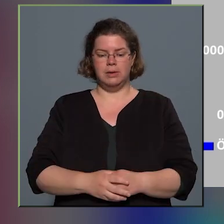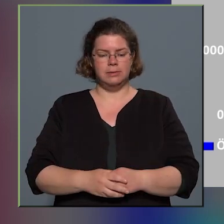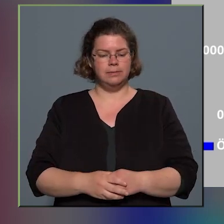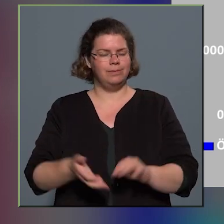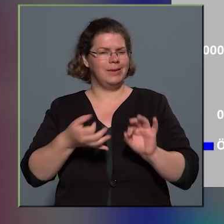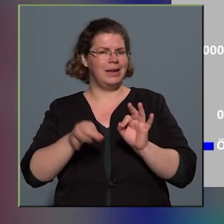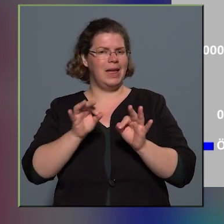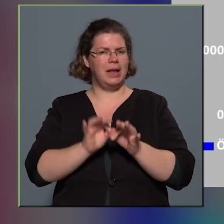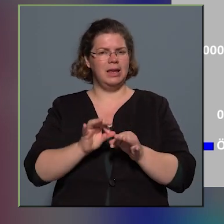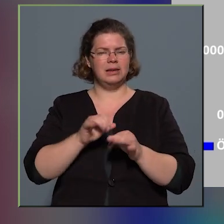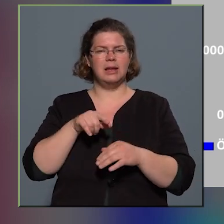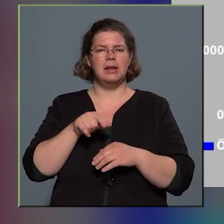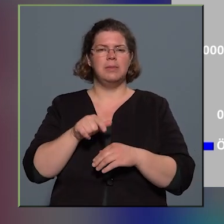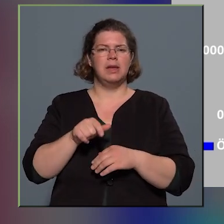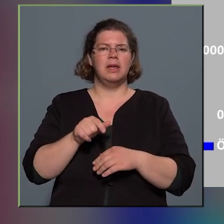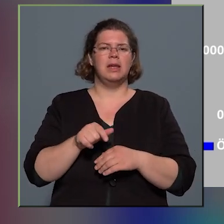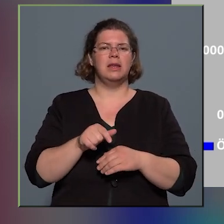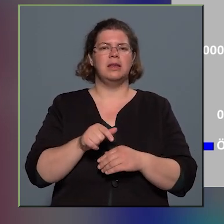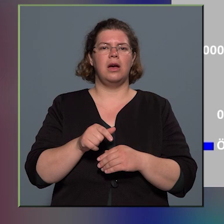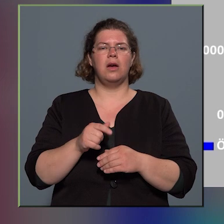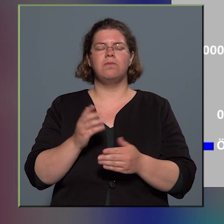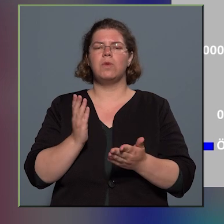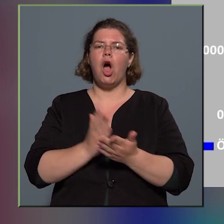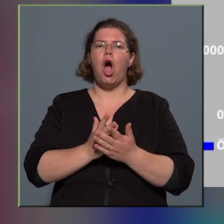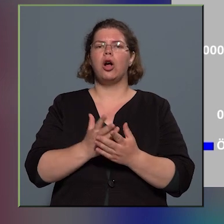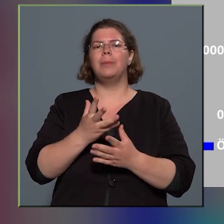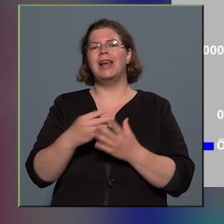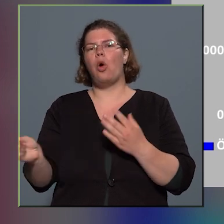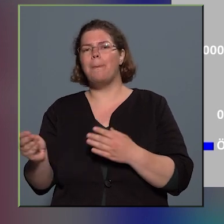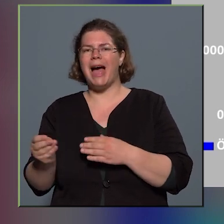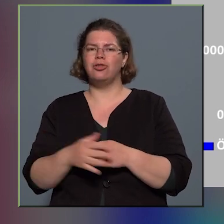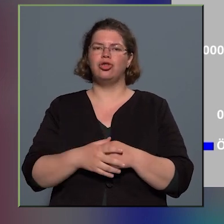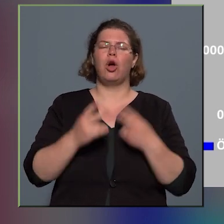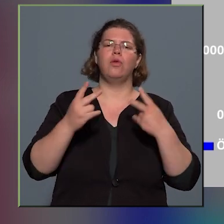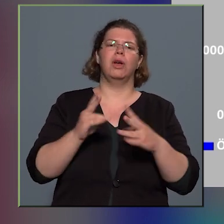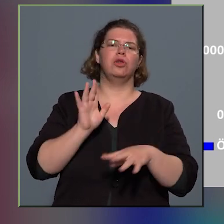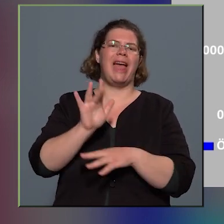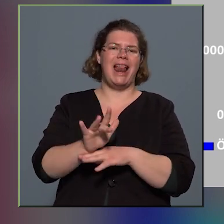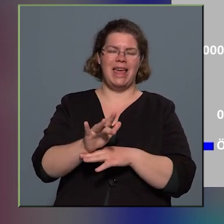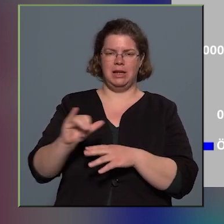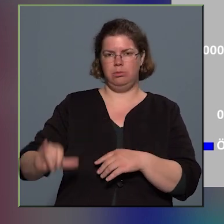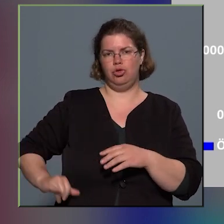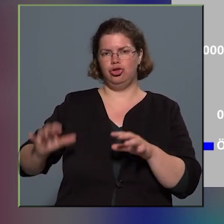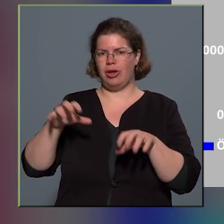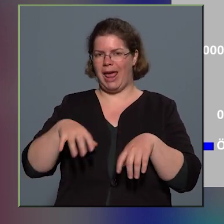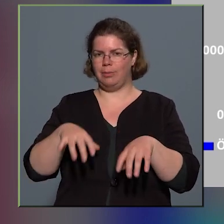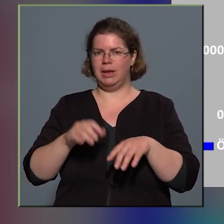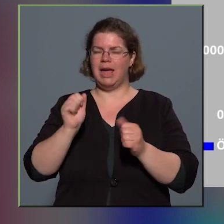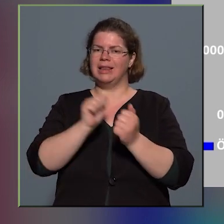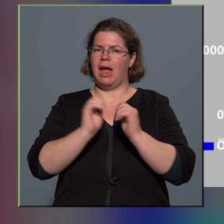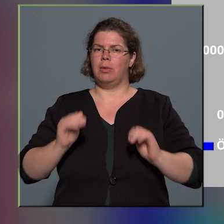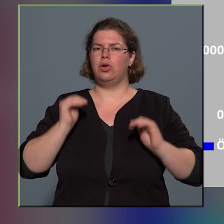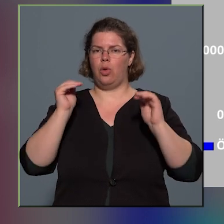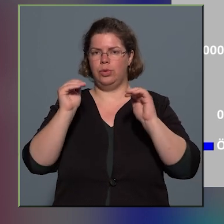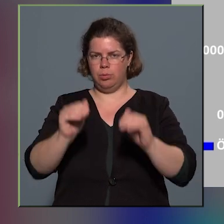Kiegészíteném, hogy itt javarészt azért az alkalmi lopások, bolti lopások, tehát azok a vagyonelleni bűncselekmények száma nőtt meg,